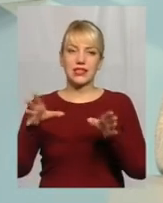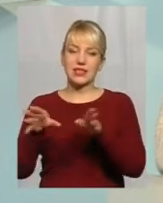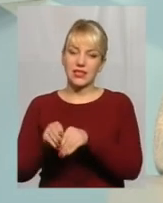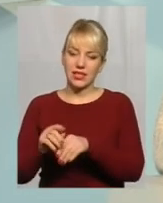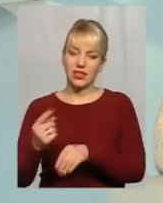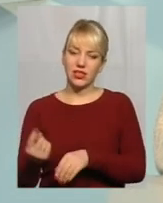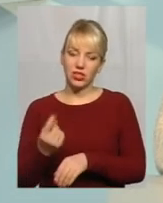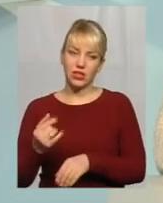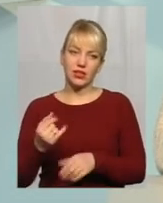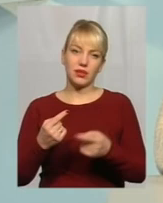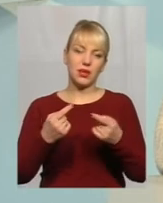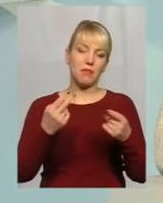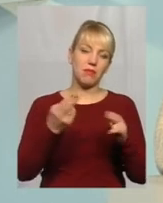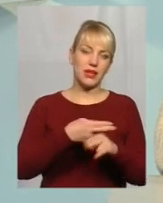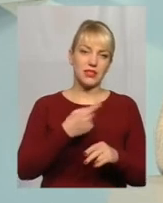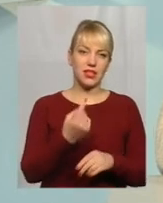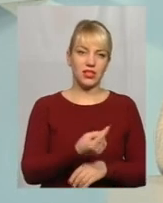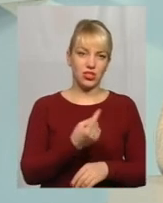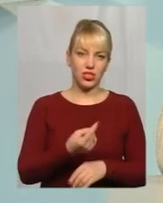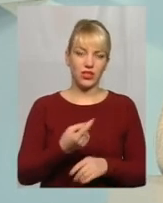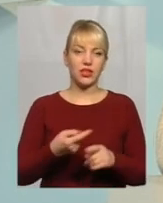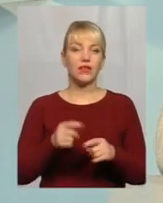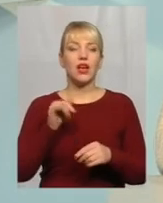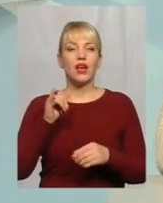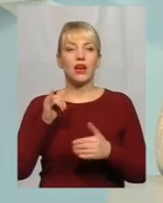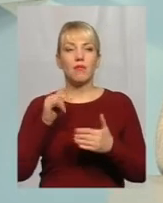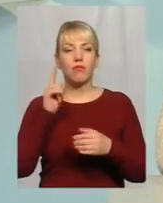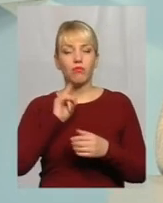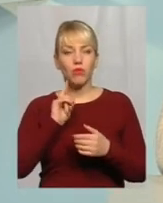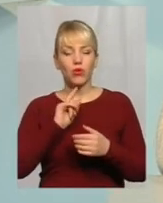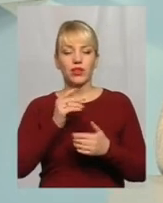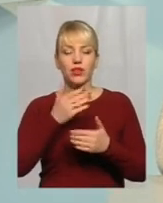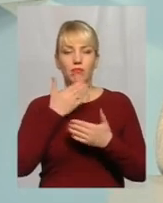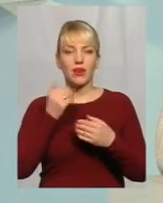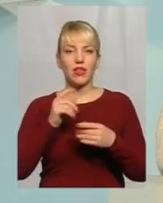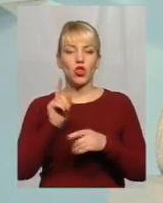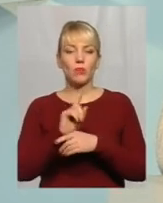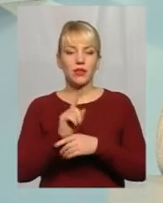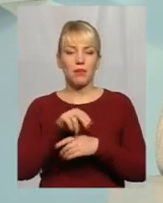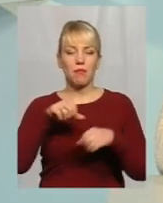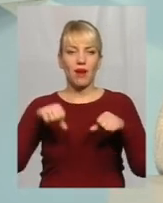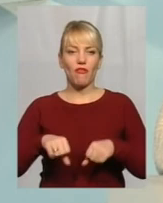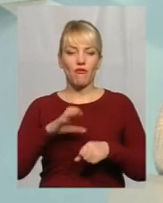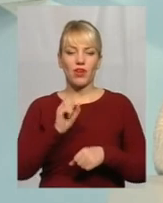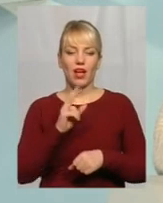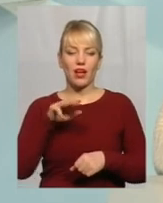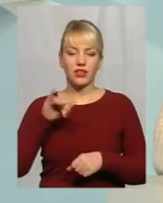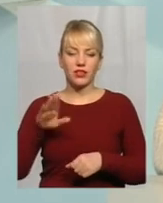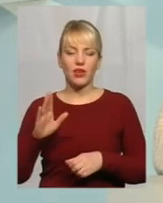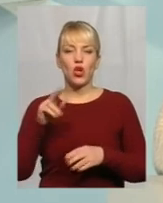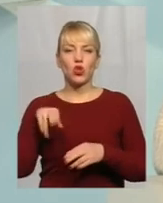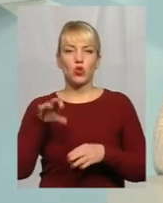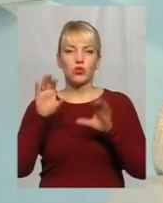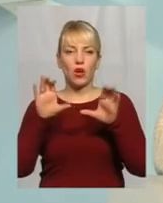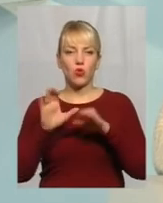так і випадку без лічильників Поки, я ще раз кажу, немає нормативно-правових актів до закону про комерційний облік